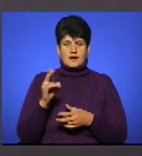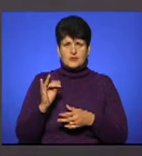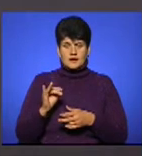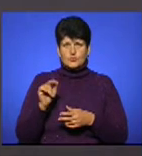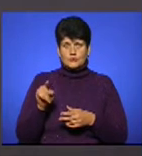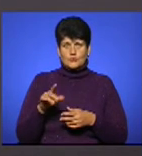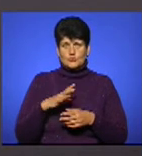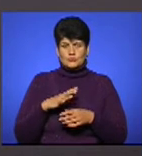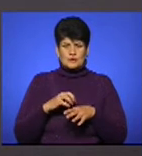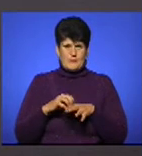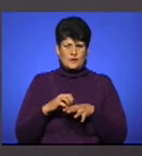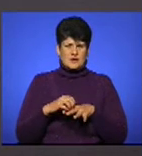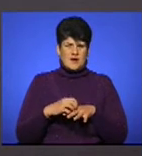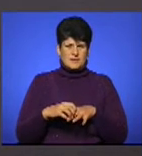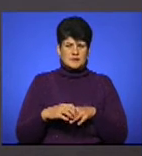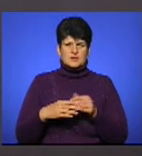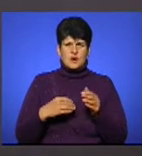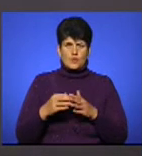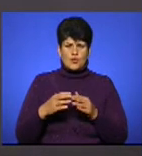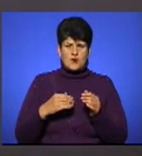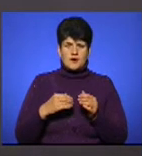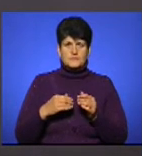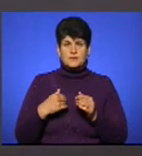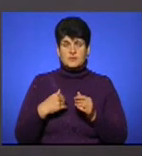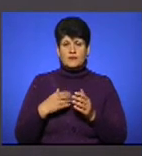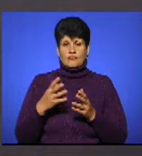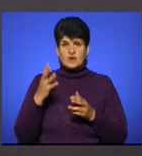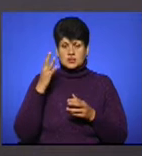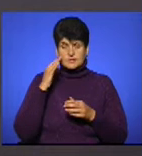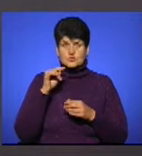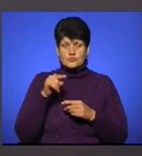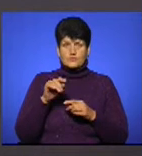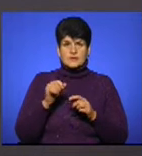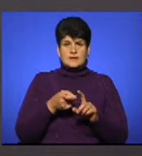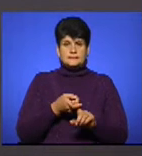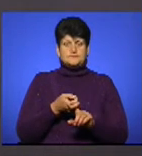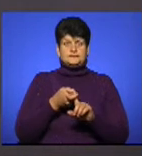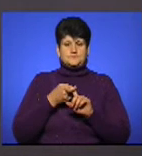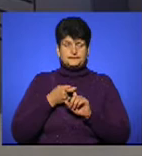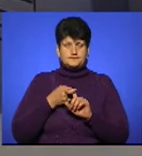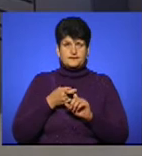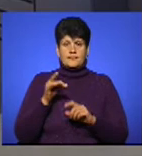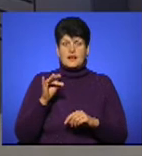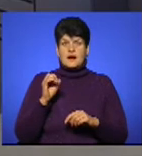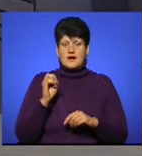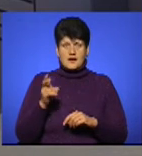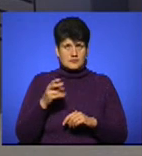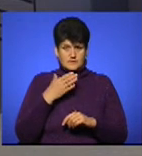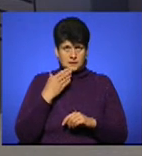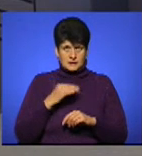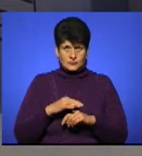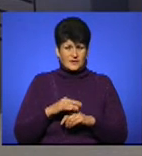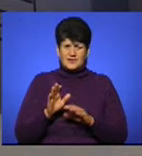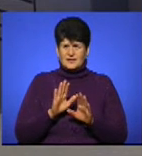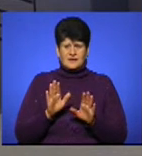подряпини на руках, і ось ми рахуємо, що він таким чином інфікувався. Тобто самі раки не несуть це захворювання?